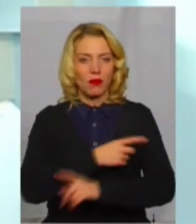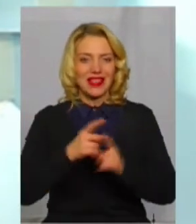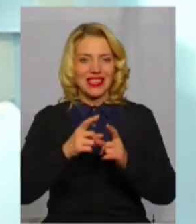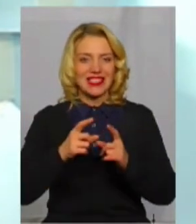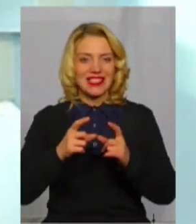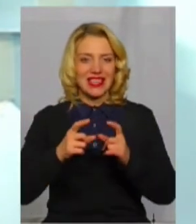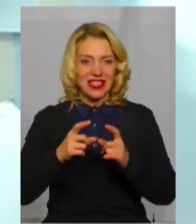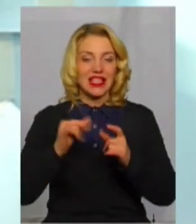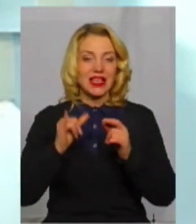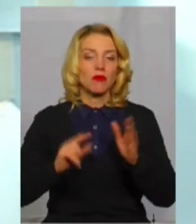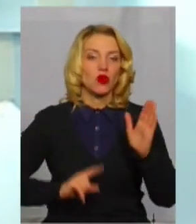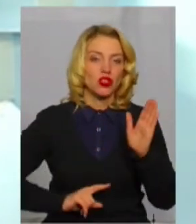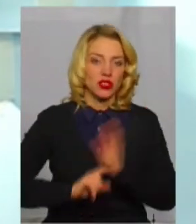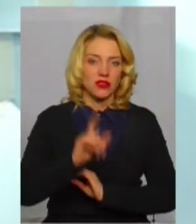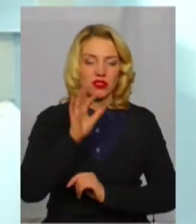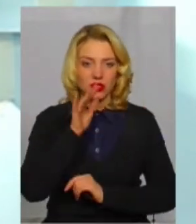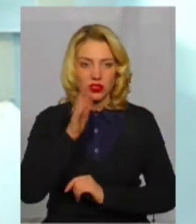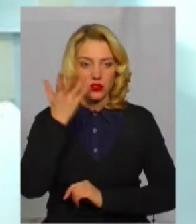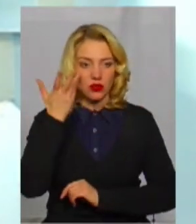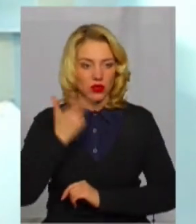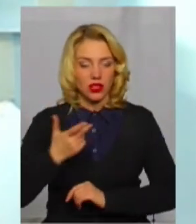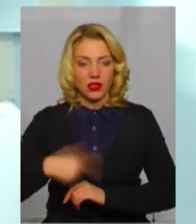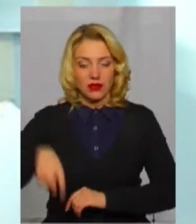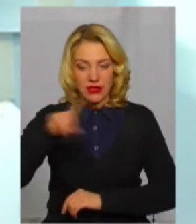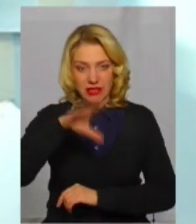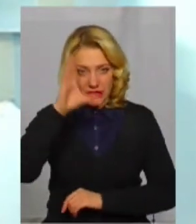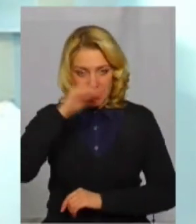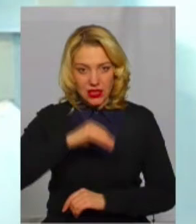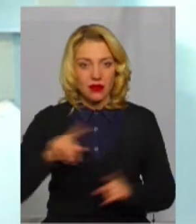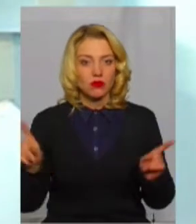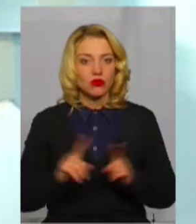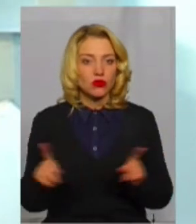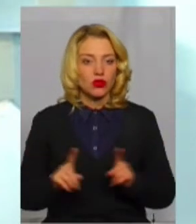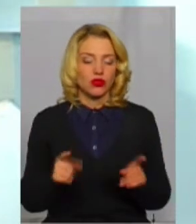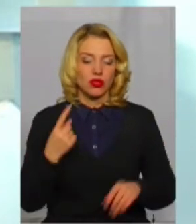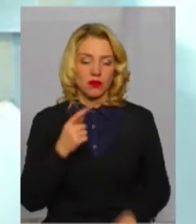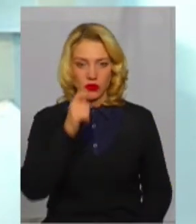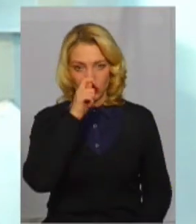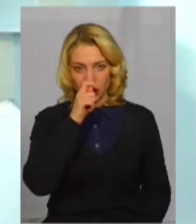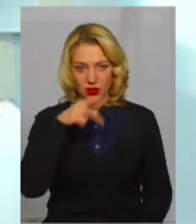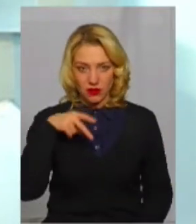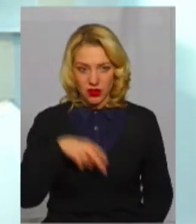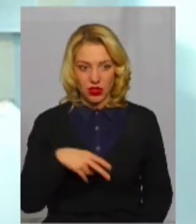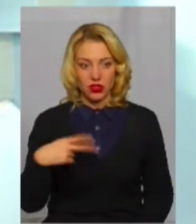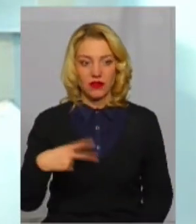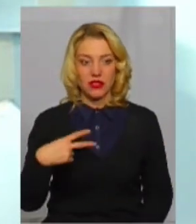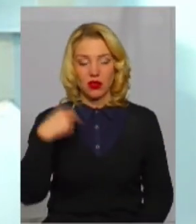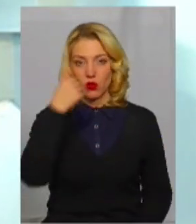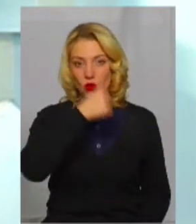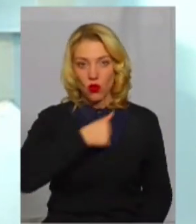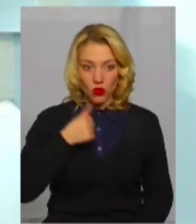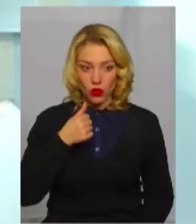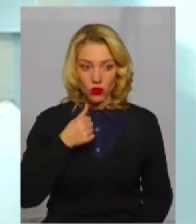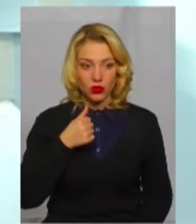І настав час, вже ми всі знаємо про те, що з 1 квітня 2020 року